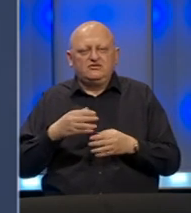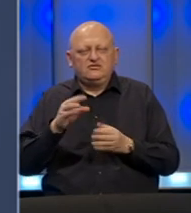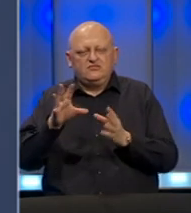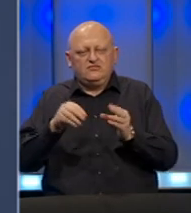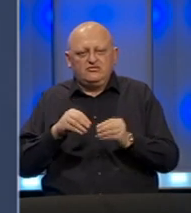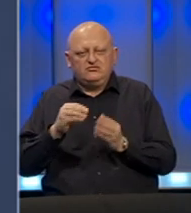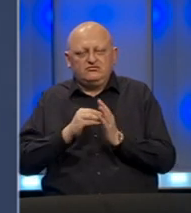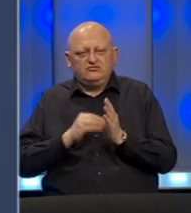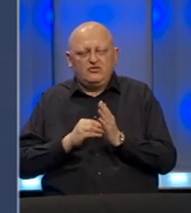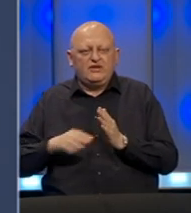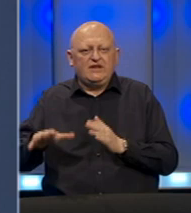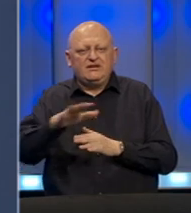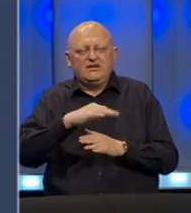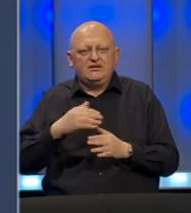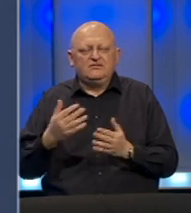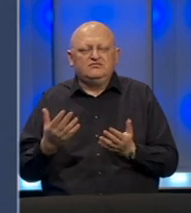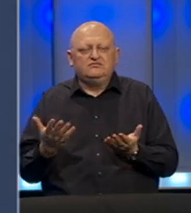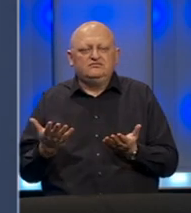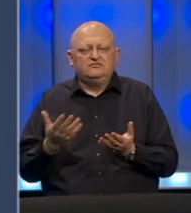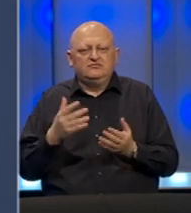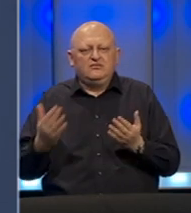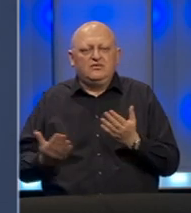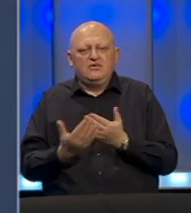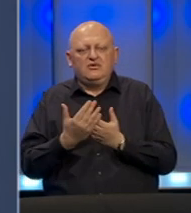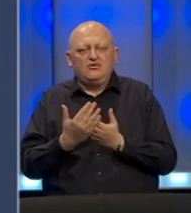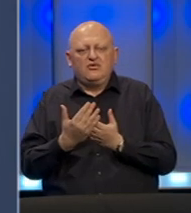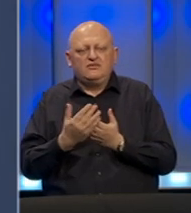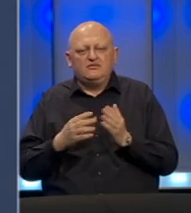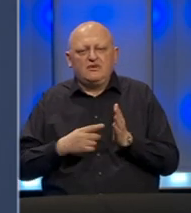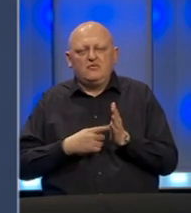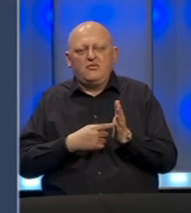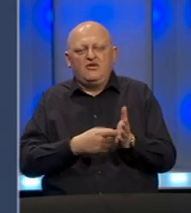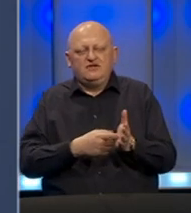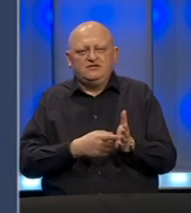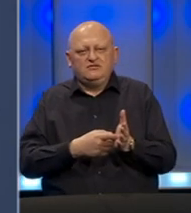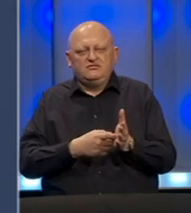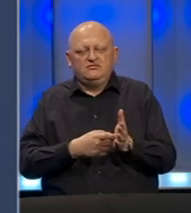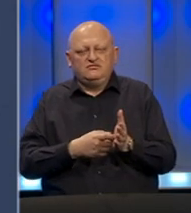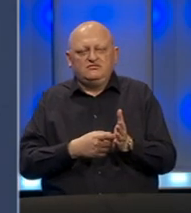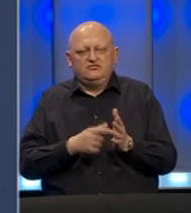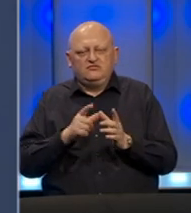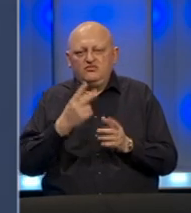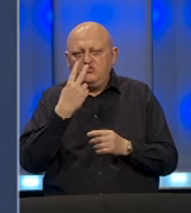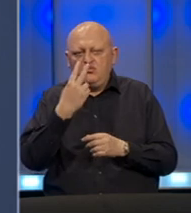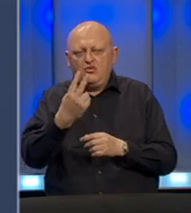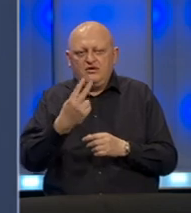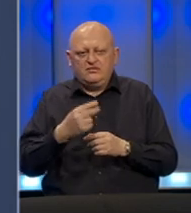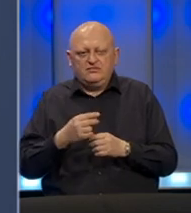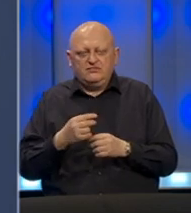podatke sa terena sa najnovim pokazateljima u pogledu